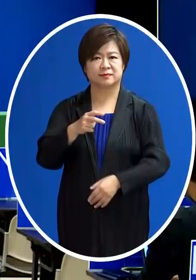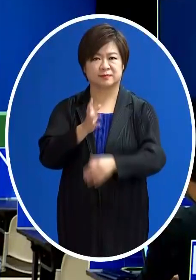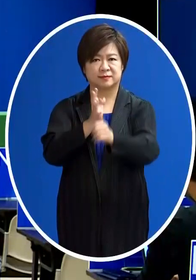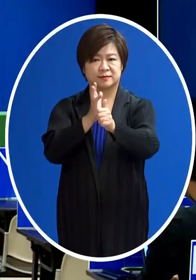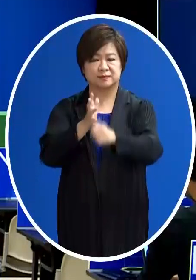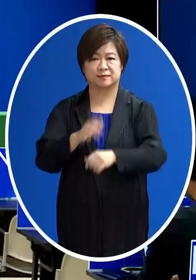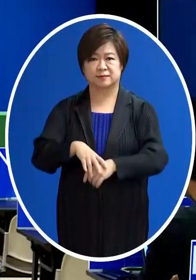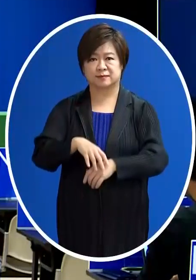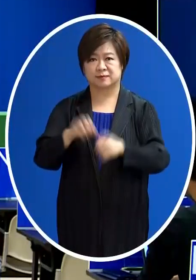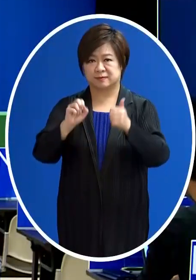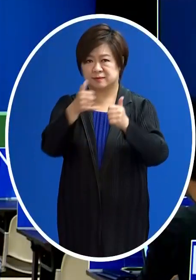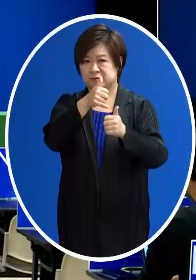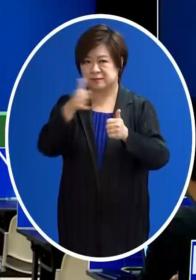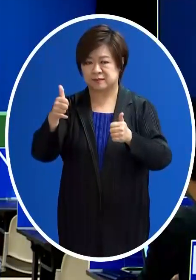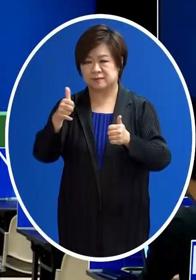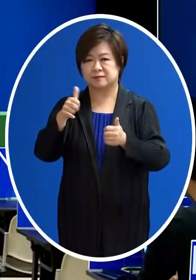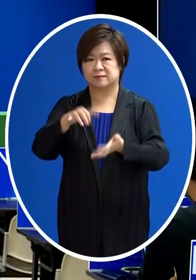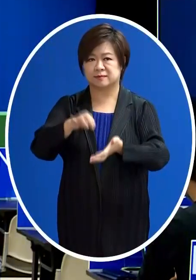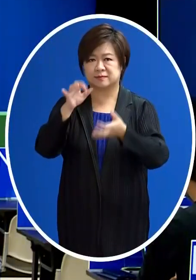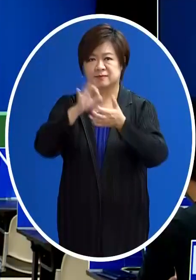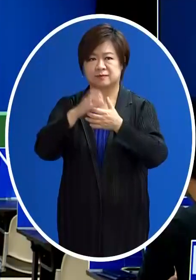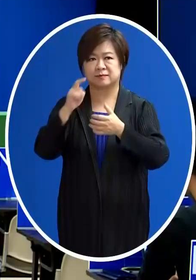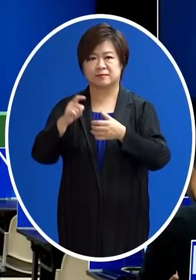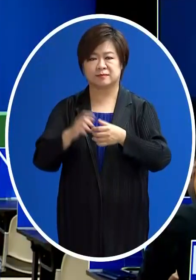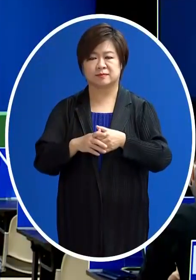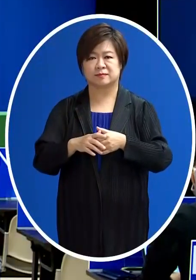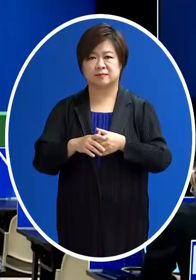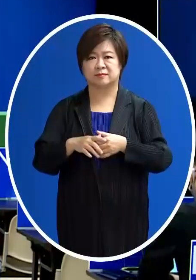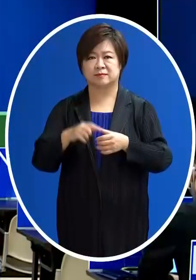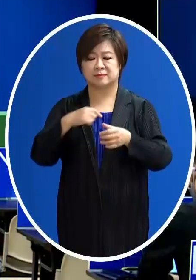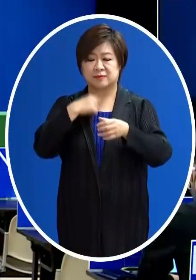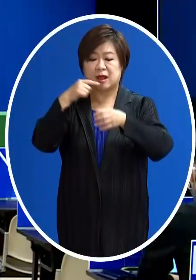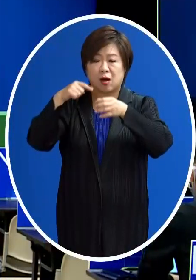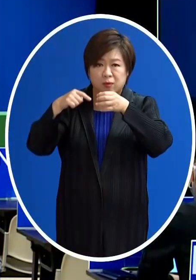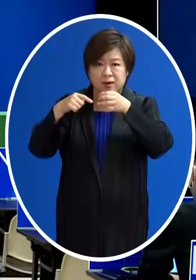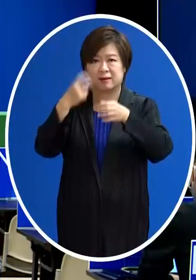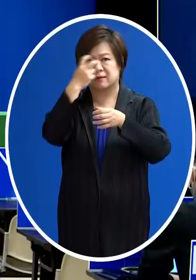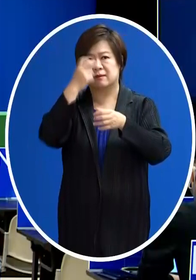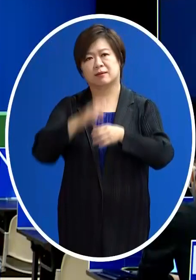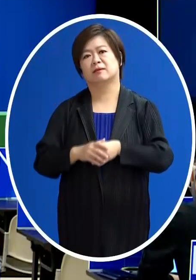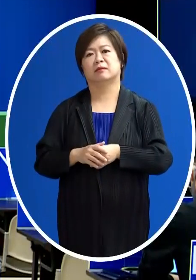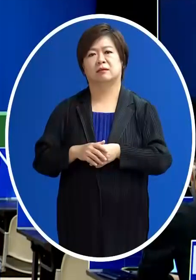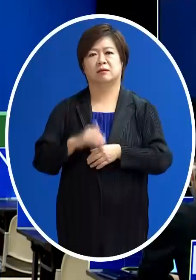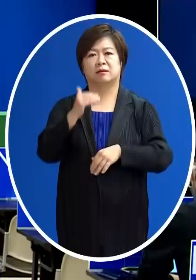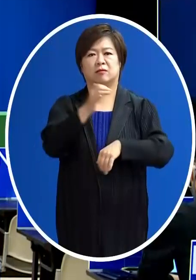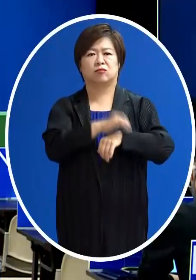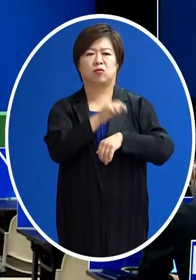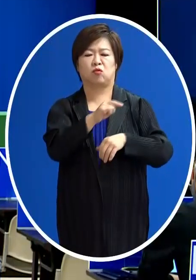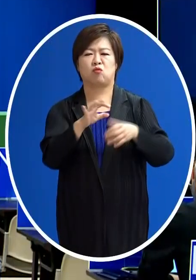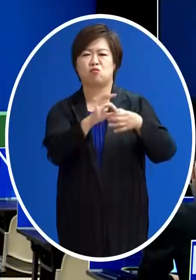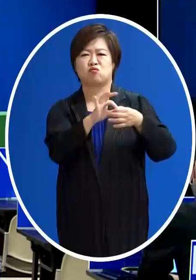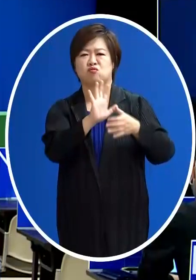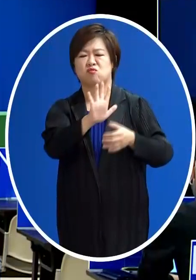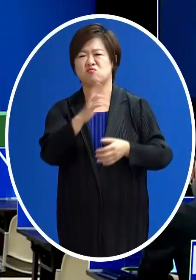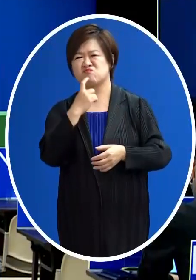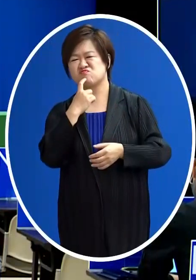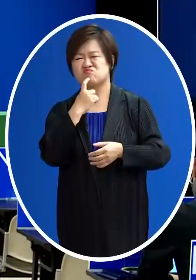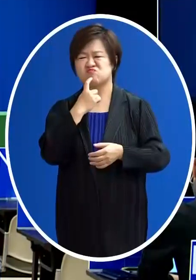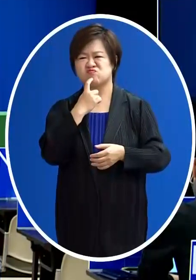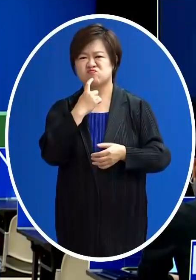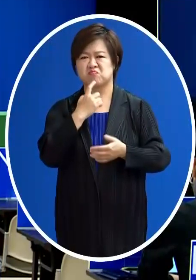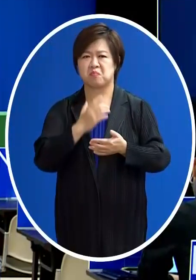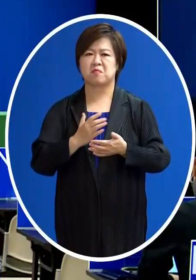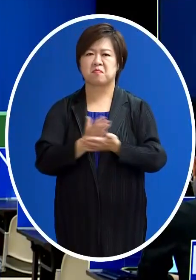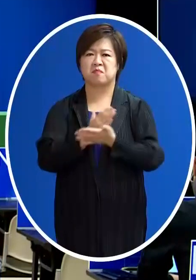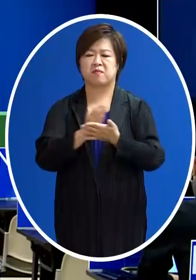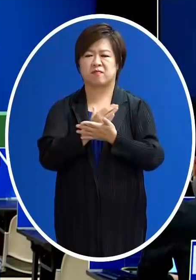議員徐曉鑫說 第一個核准的這個唾液快篩廠商跟高端是有關係的 那有引發一些的質疑想請